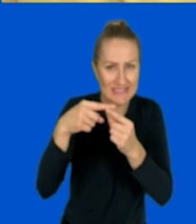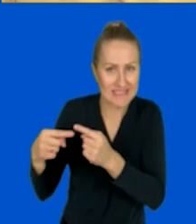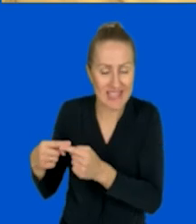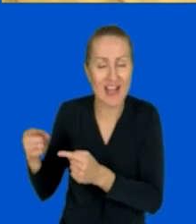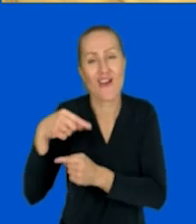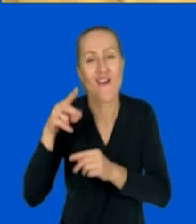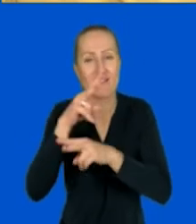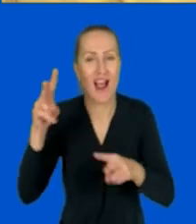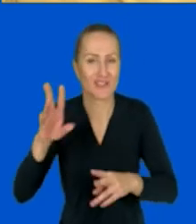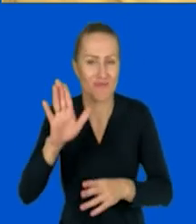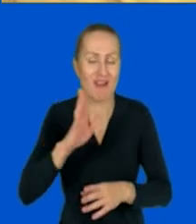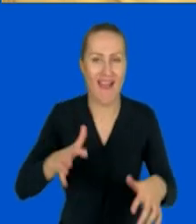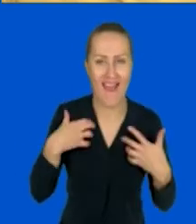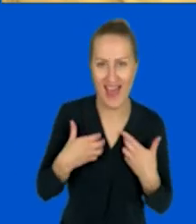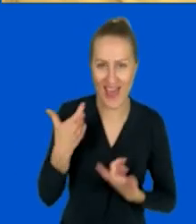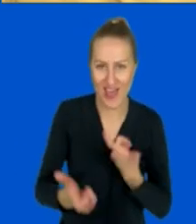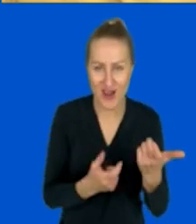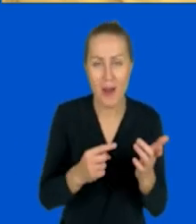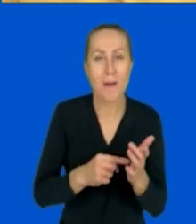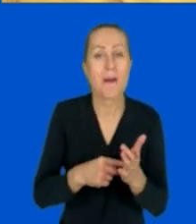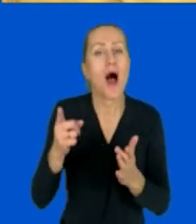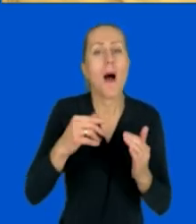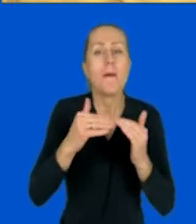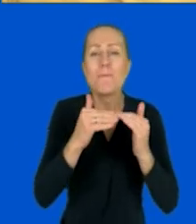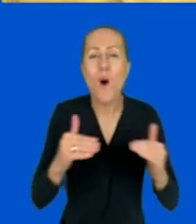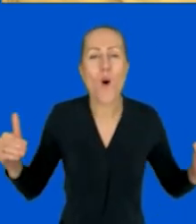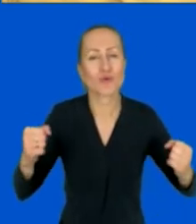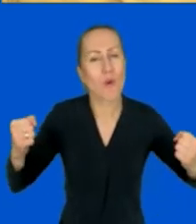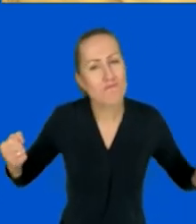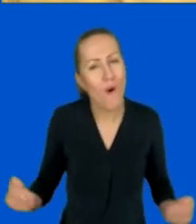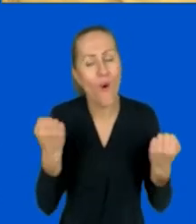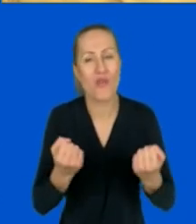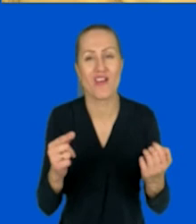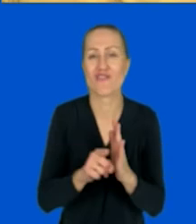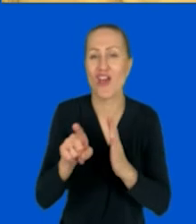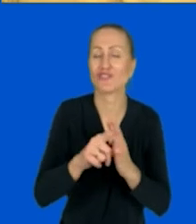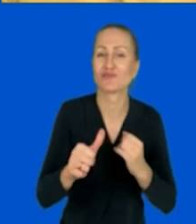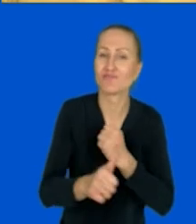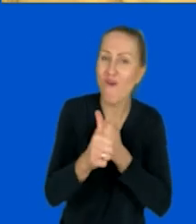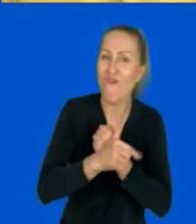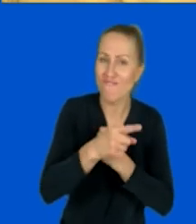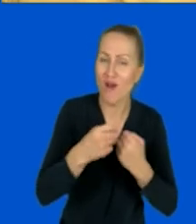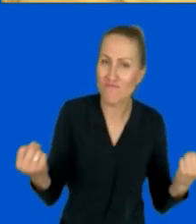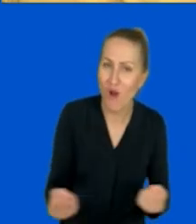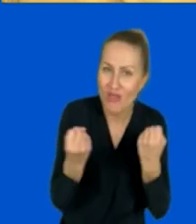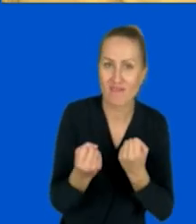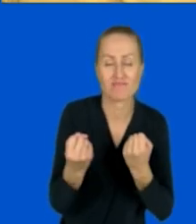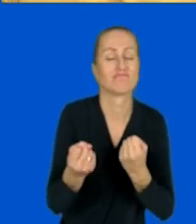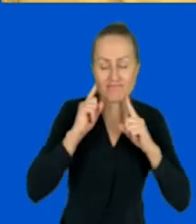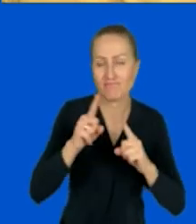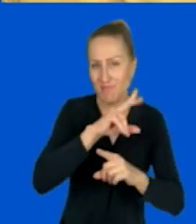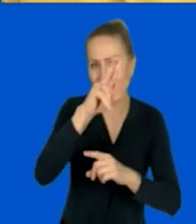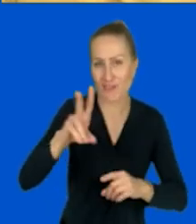mieli z tego frajdę i ten poziom motywacyjny i ten czynnik motywacyjny będzie dla wszystkich